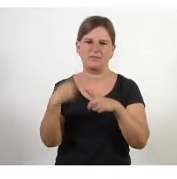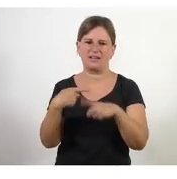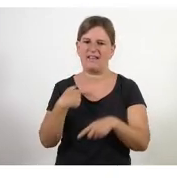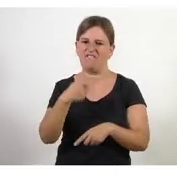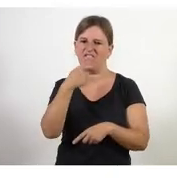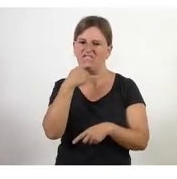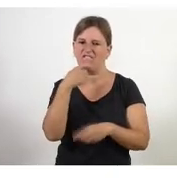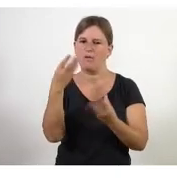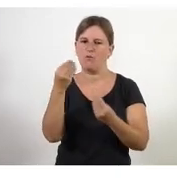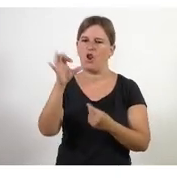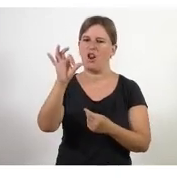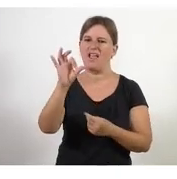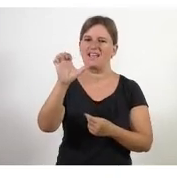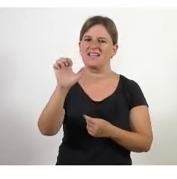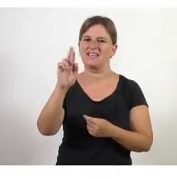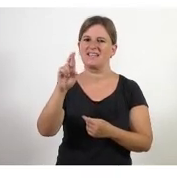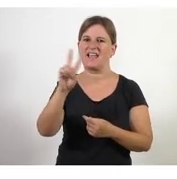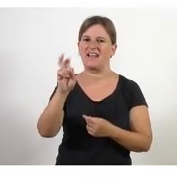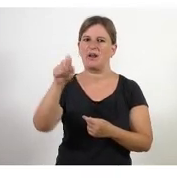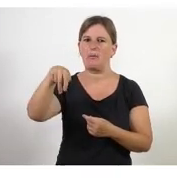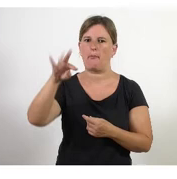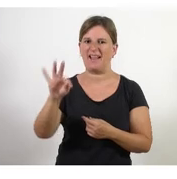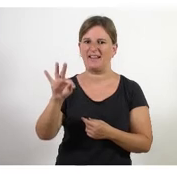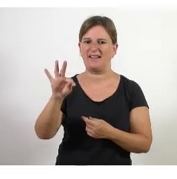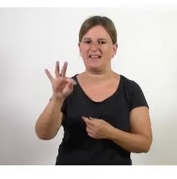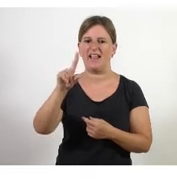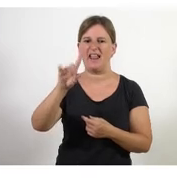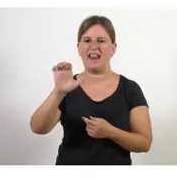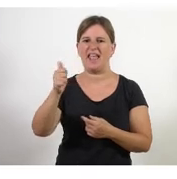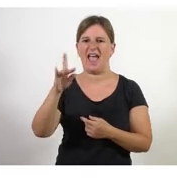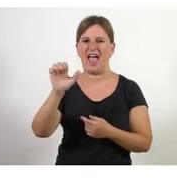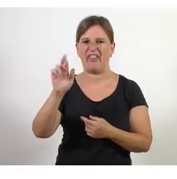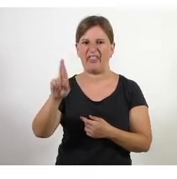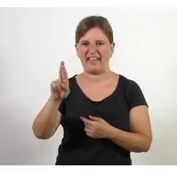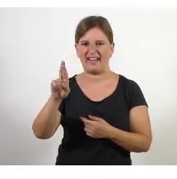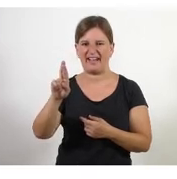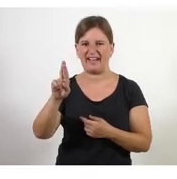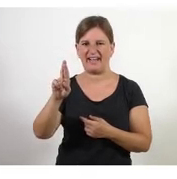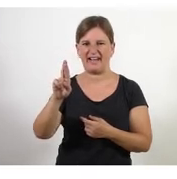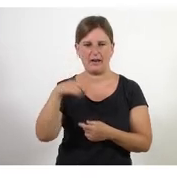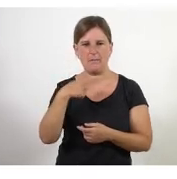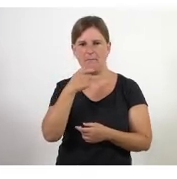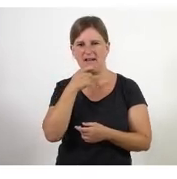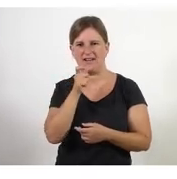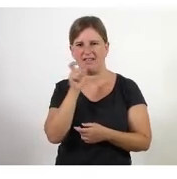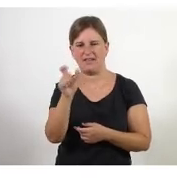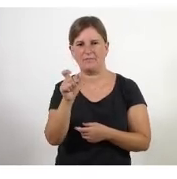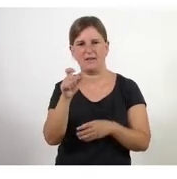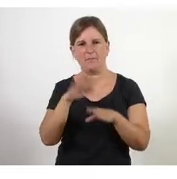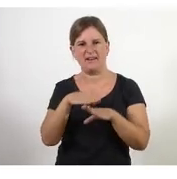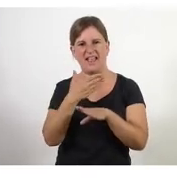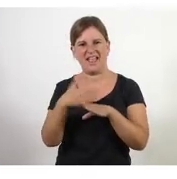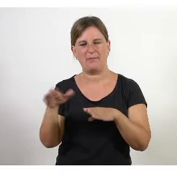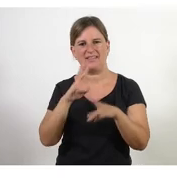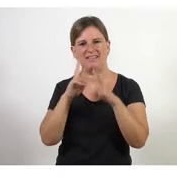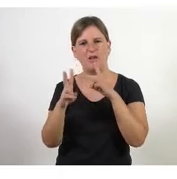servant leader per evitar la càrrega com te diria social quan